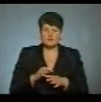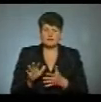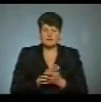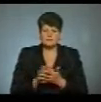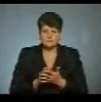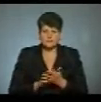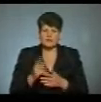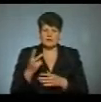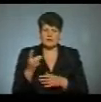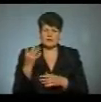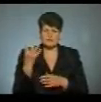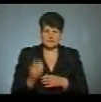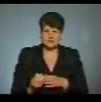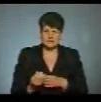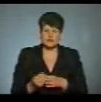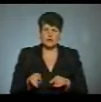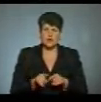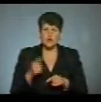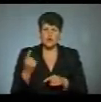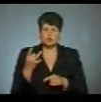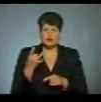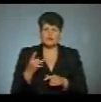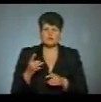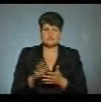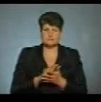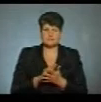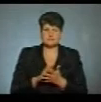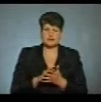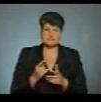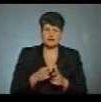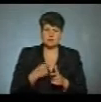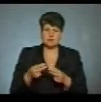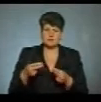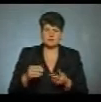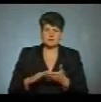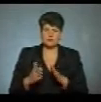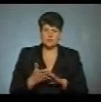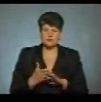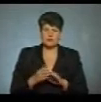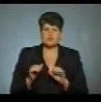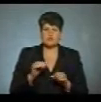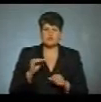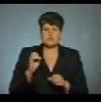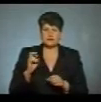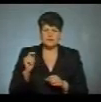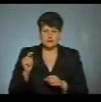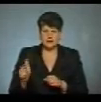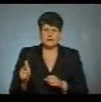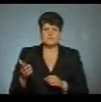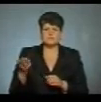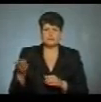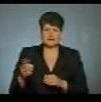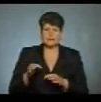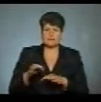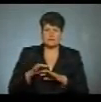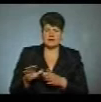двох разів на день та одноразову дезінфекцію, або укласти угоду з управлінням Житового комунального господарства, благоустрою і екології